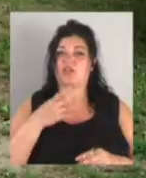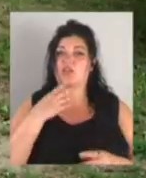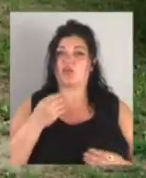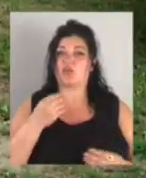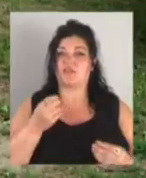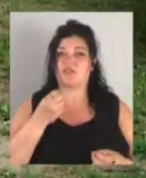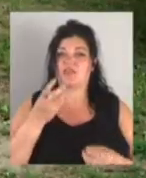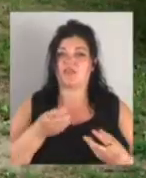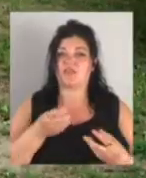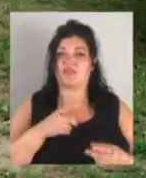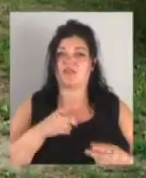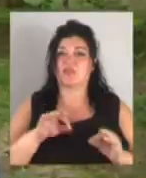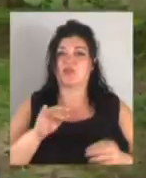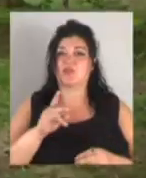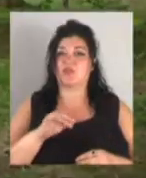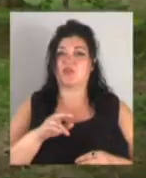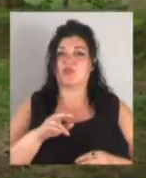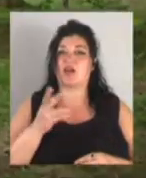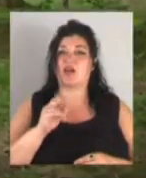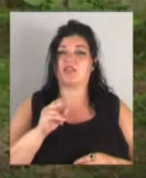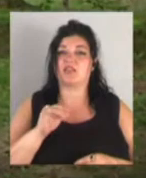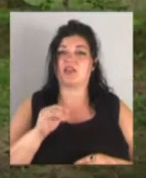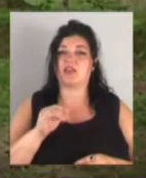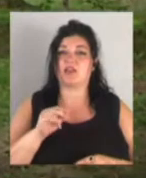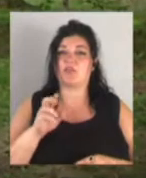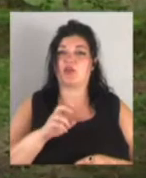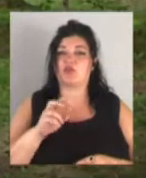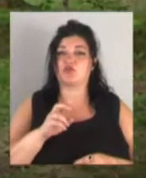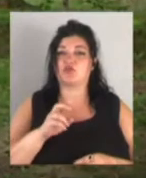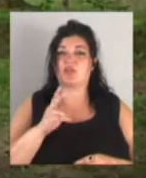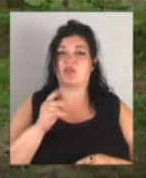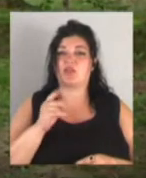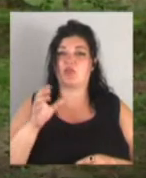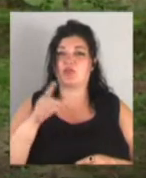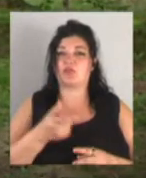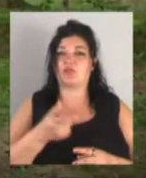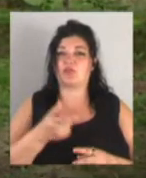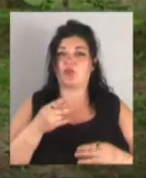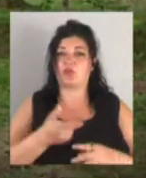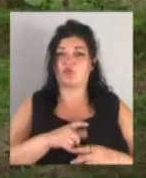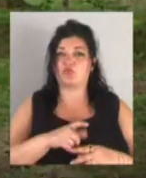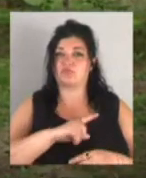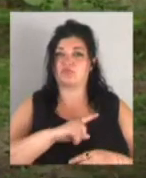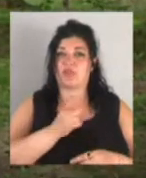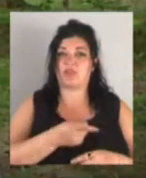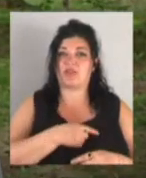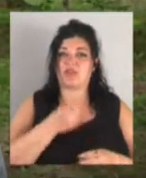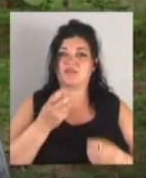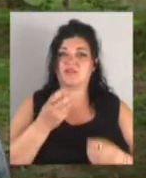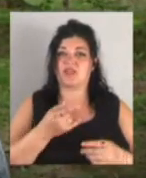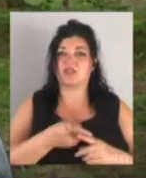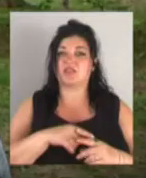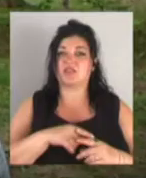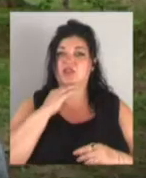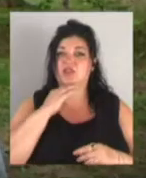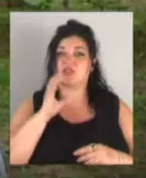Юлія Назарчук, кандидатка біологічних наук. Оце, вроді би, простое, але воно дуже обільно цвітить. І це достатньо серйозний плюс. Мало того,